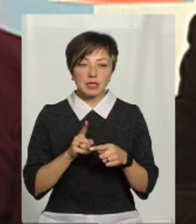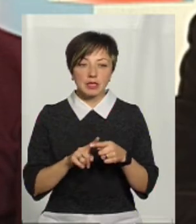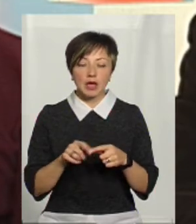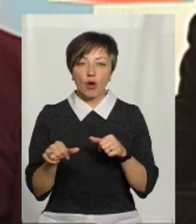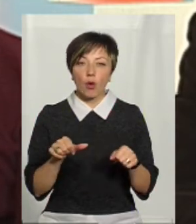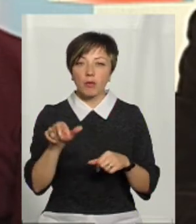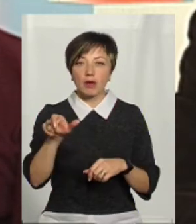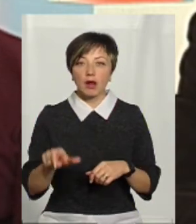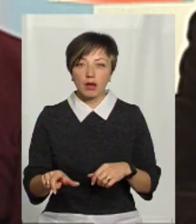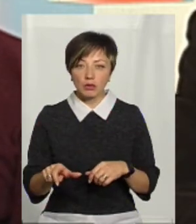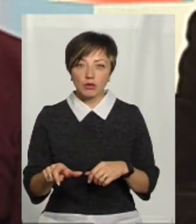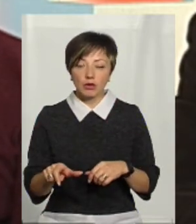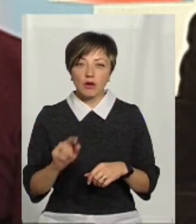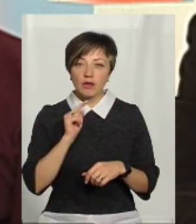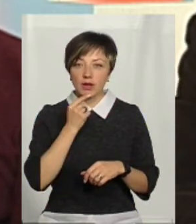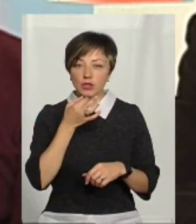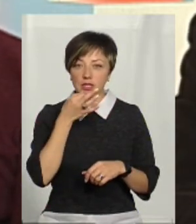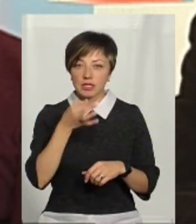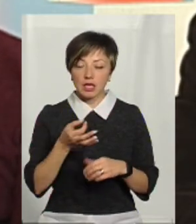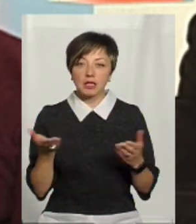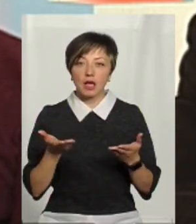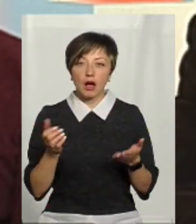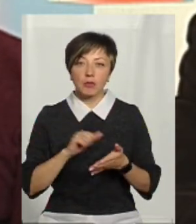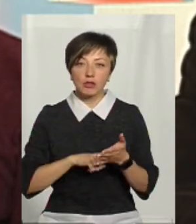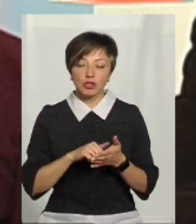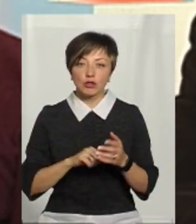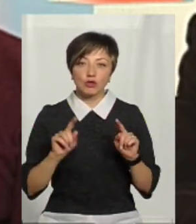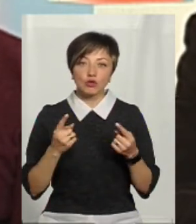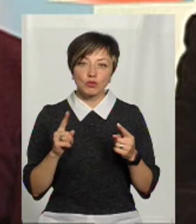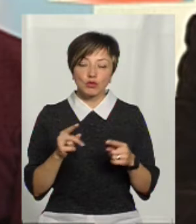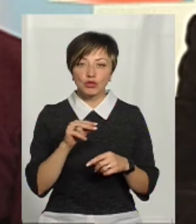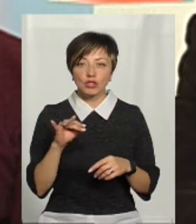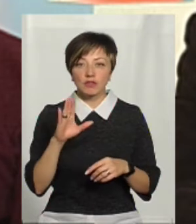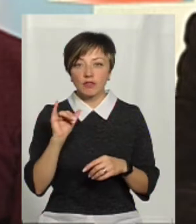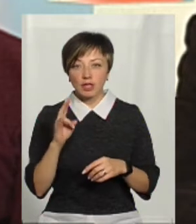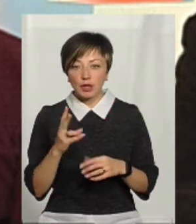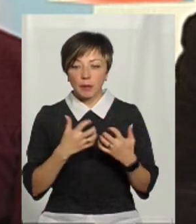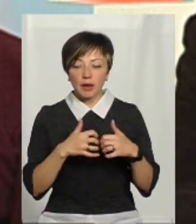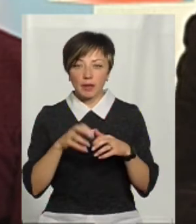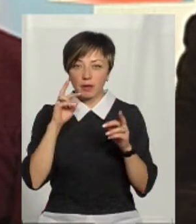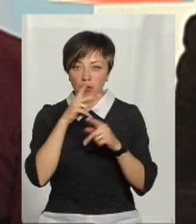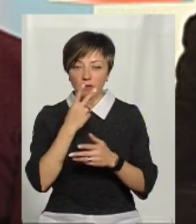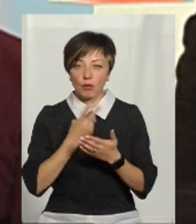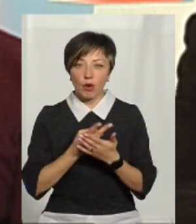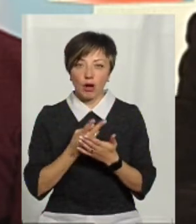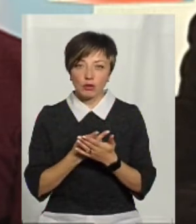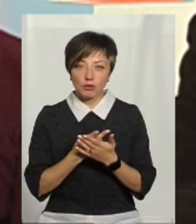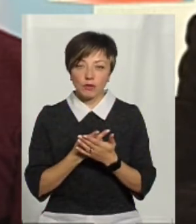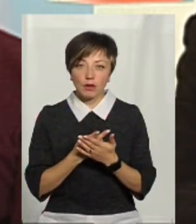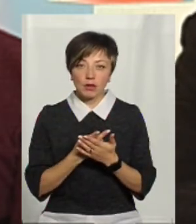Цей оператор, ну, важко сказати, яка причина, чому, чи він, чи це він, чи прилади неправильно показували,